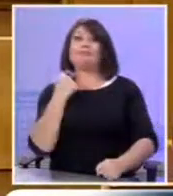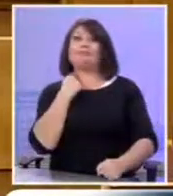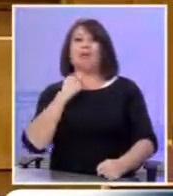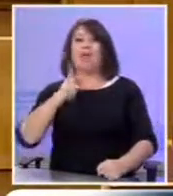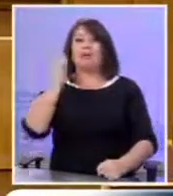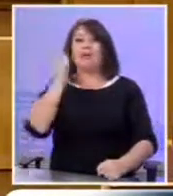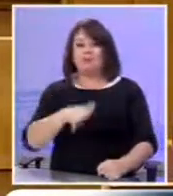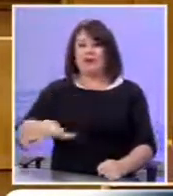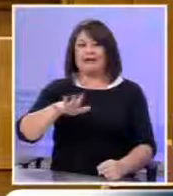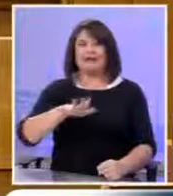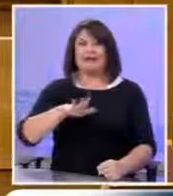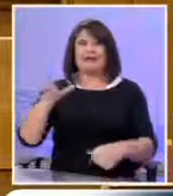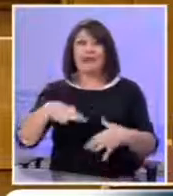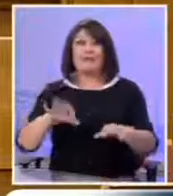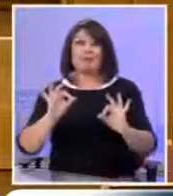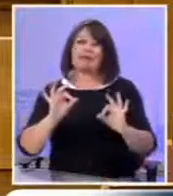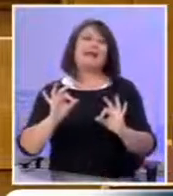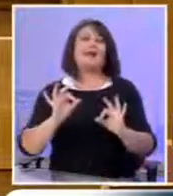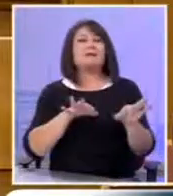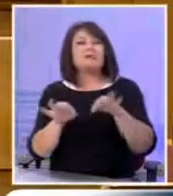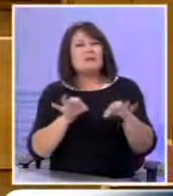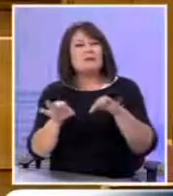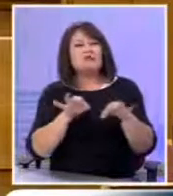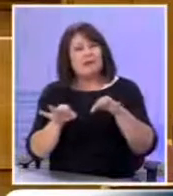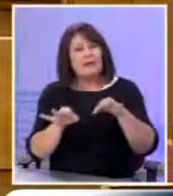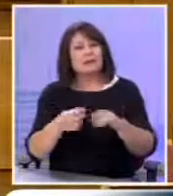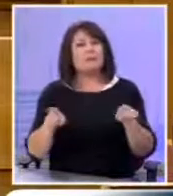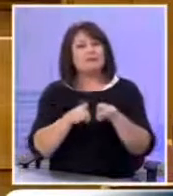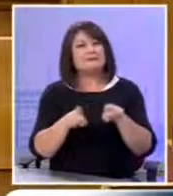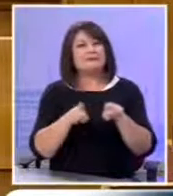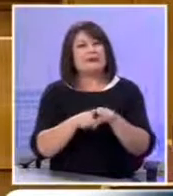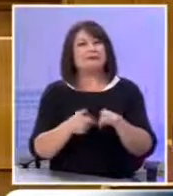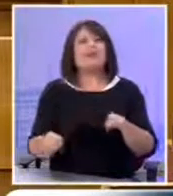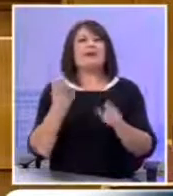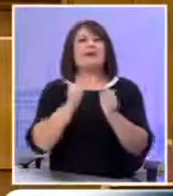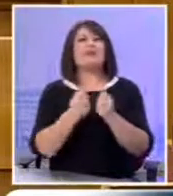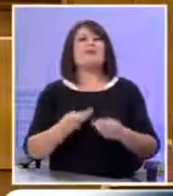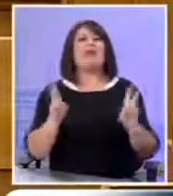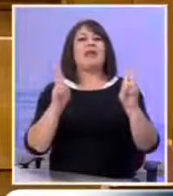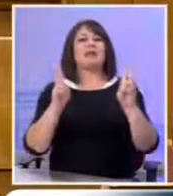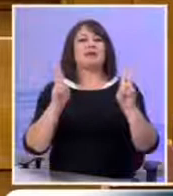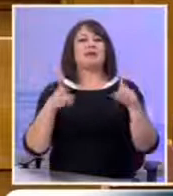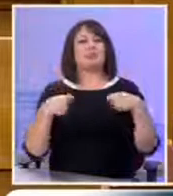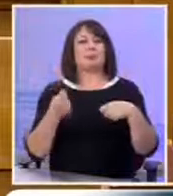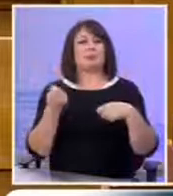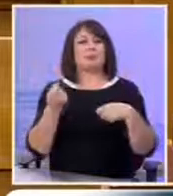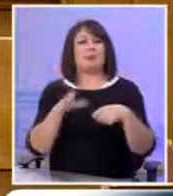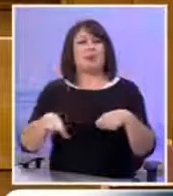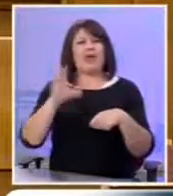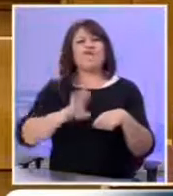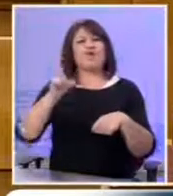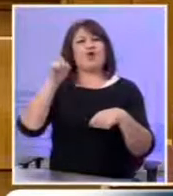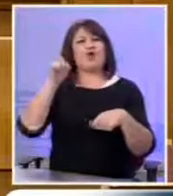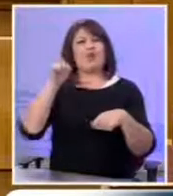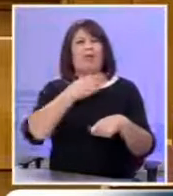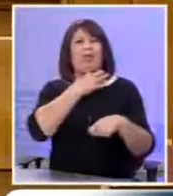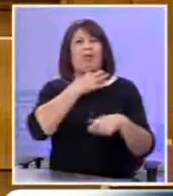από την πρώτη στιγμή σχεδίαζαν μαζί με τις σκληρές νεοφιλεύθερες ελίτ της Ευρώπης να μας